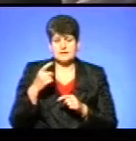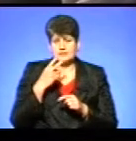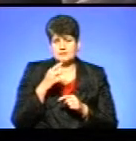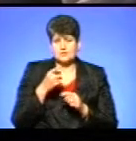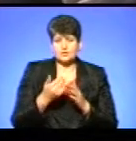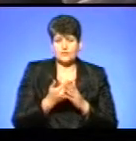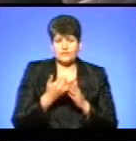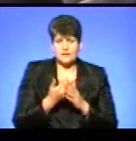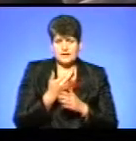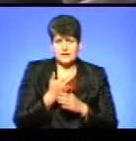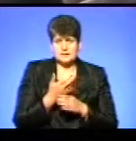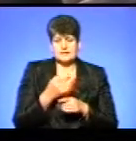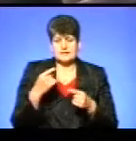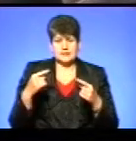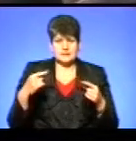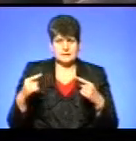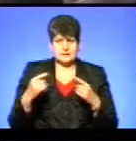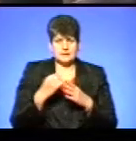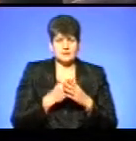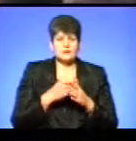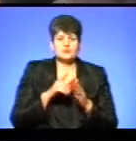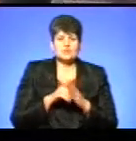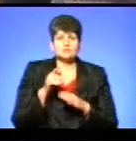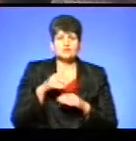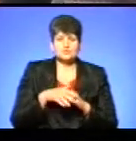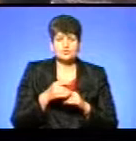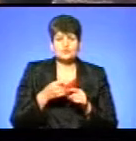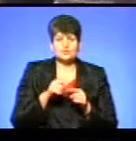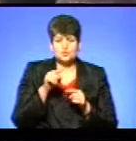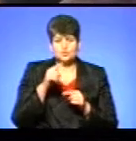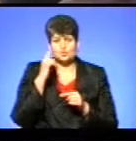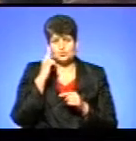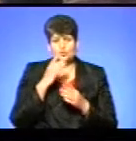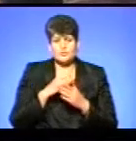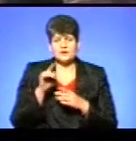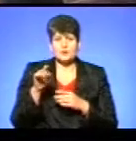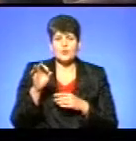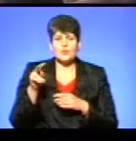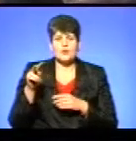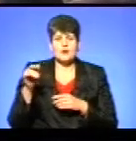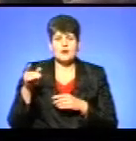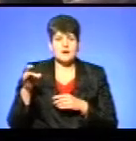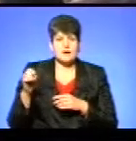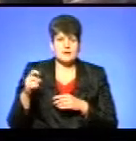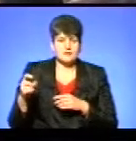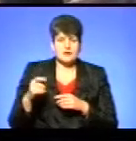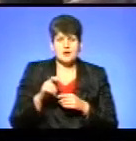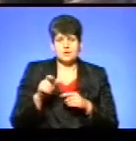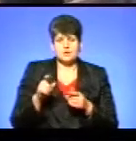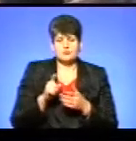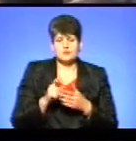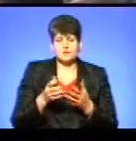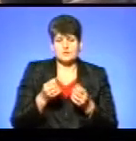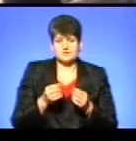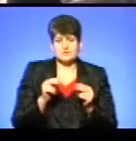новини на тому іншому телеканалі, починаєш розуміти, що таку думку має той олігарх чи той олігарх, чи той олігарх. А люди повинні